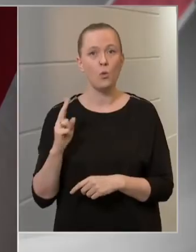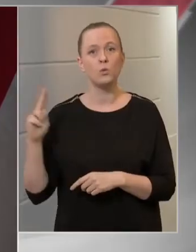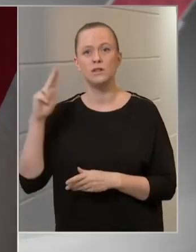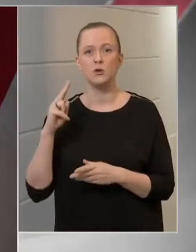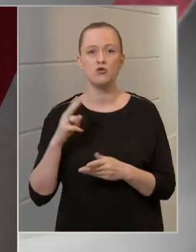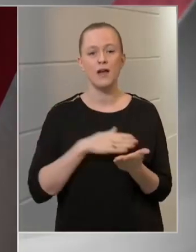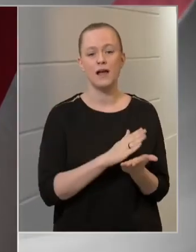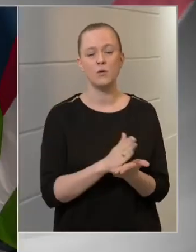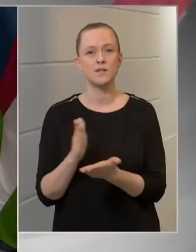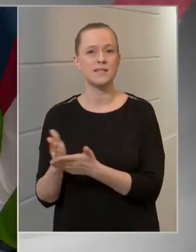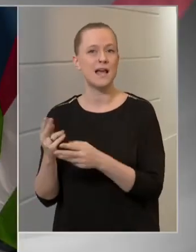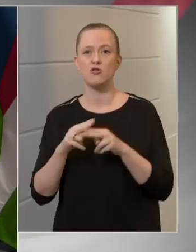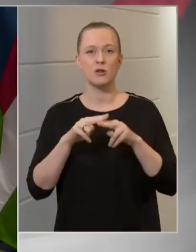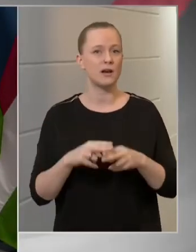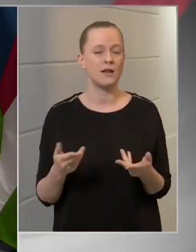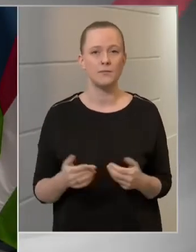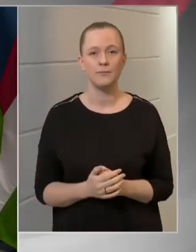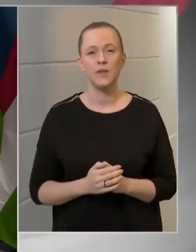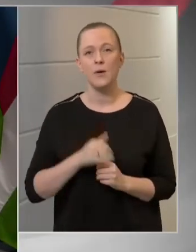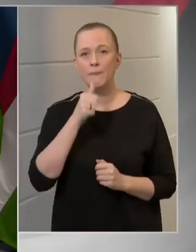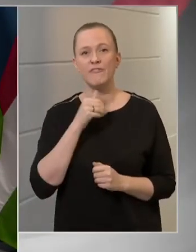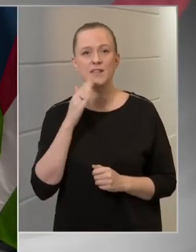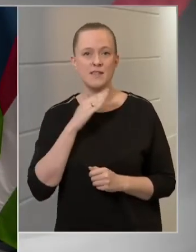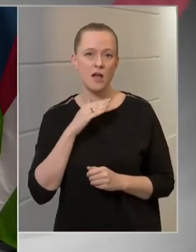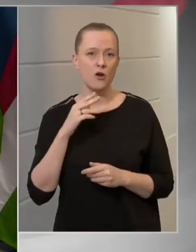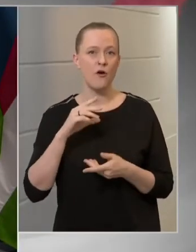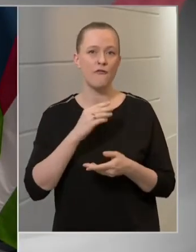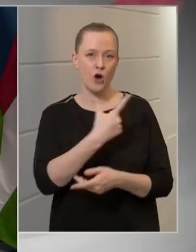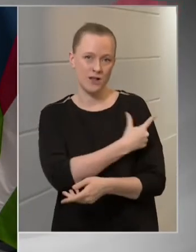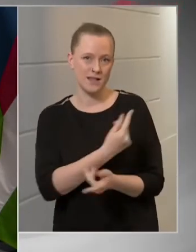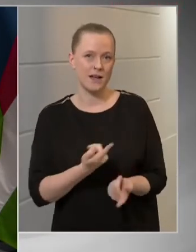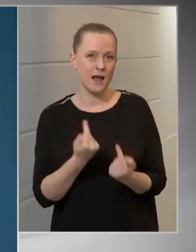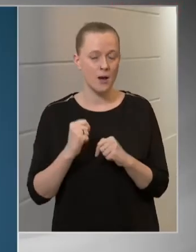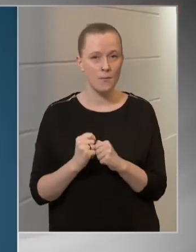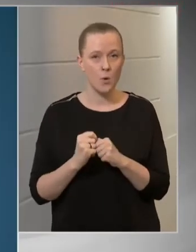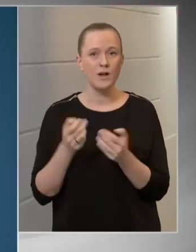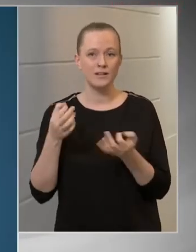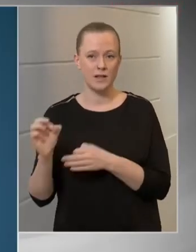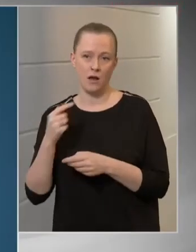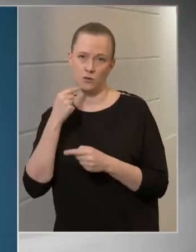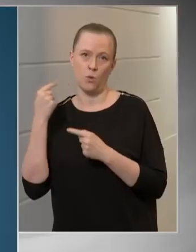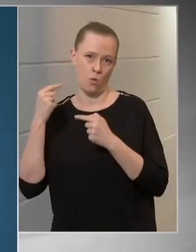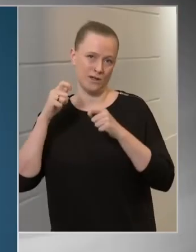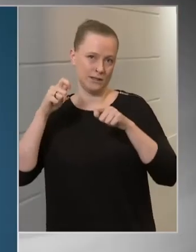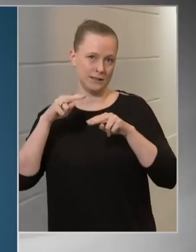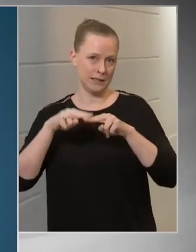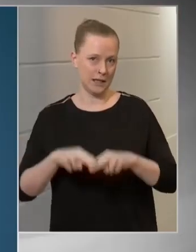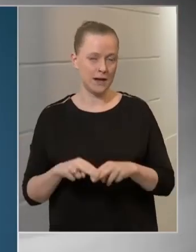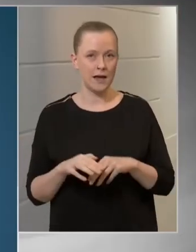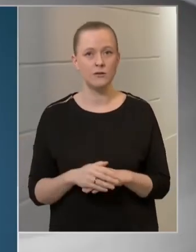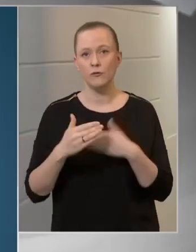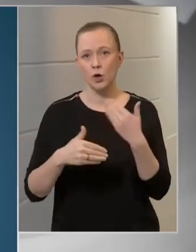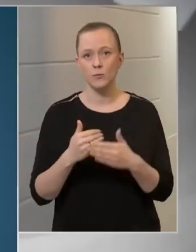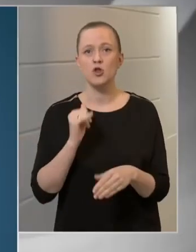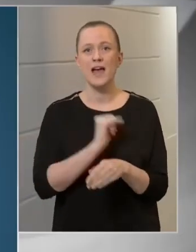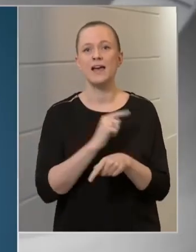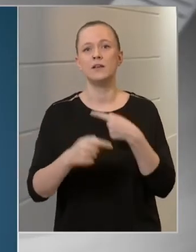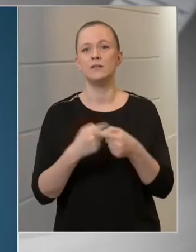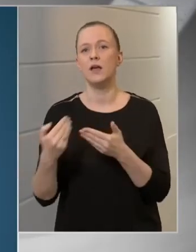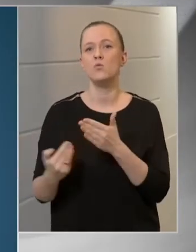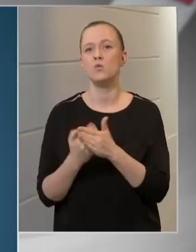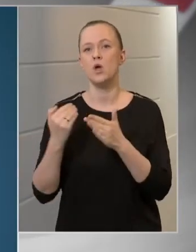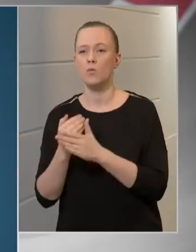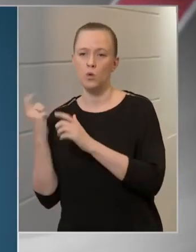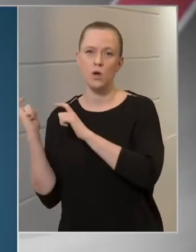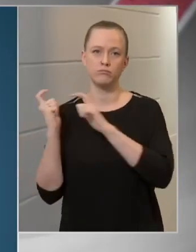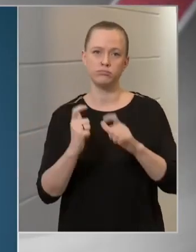elosztási rendben? A Pfizer vakcinájából a gyártó ígérete szerint folyamatosan, hetenként kerül újabb és